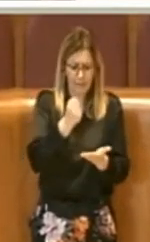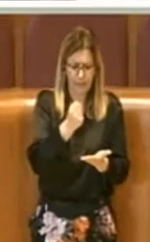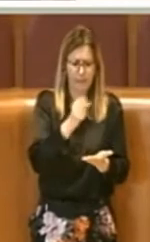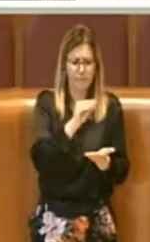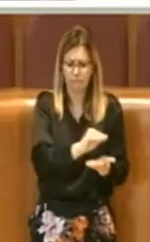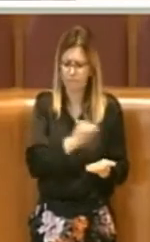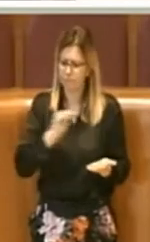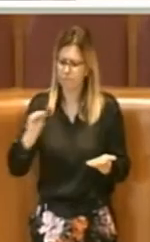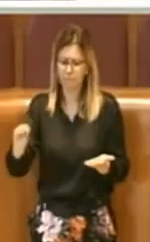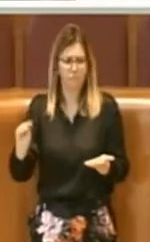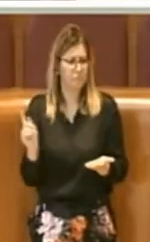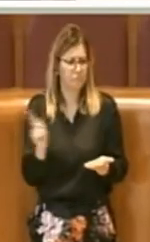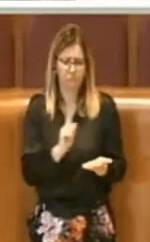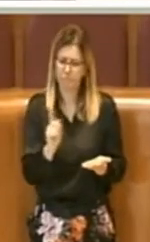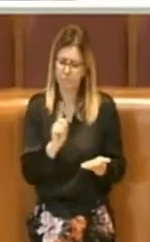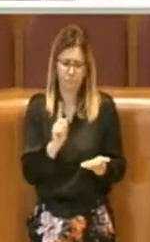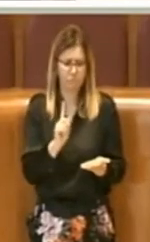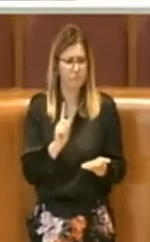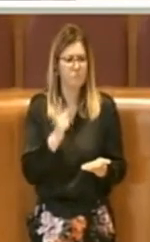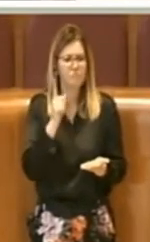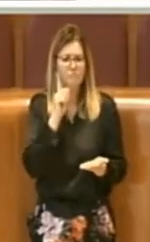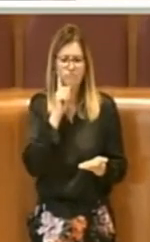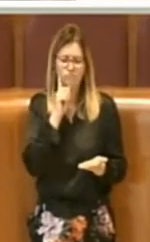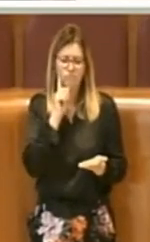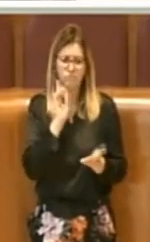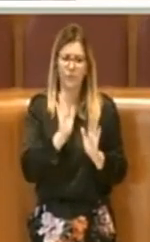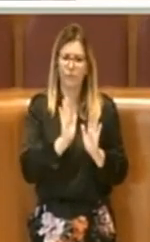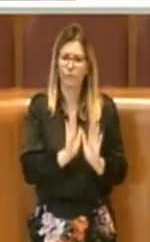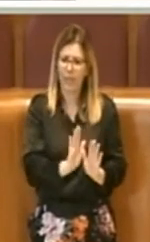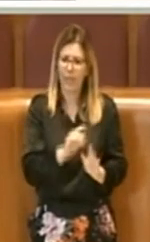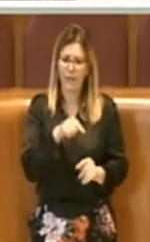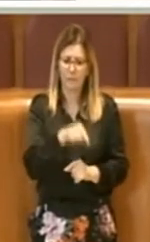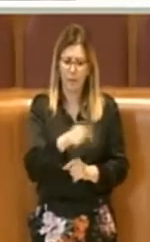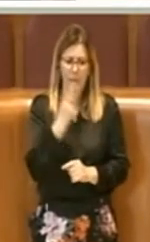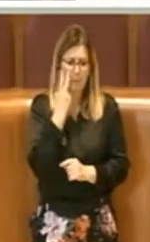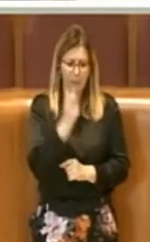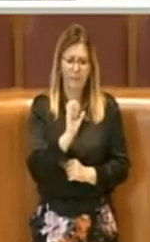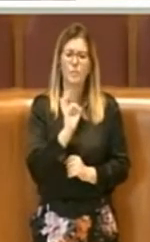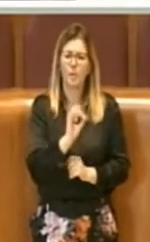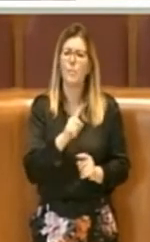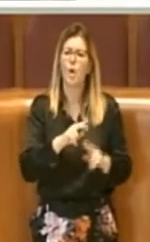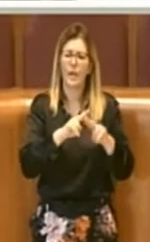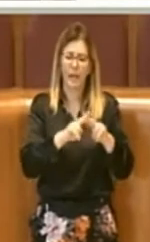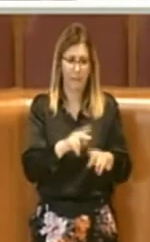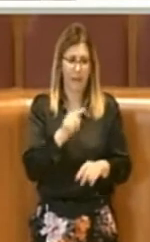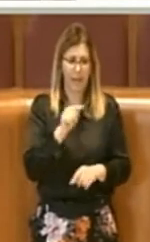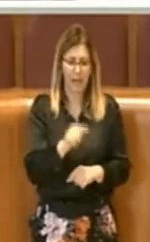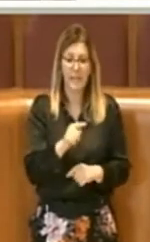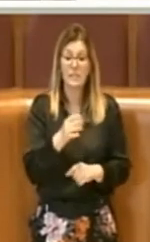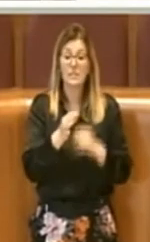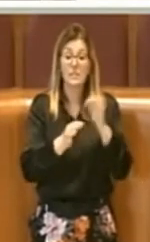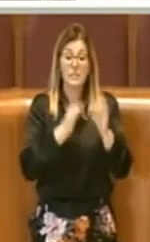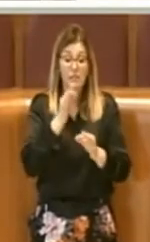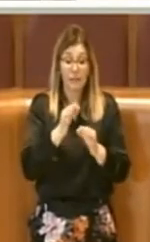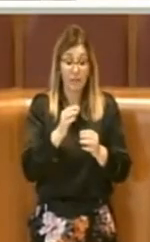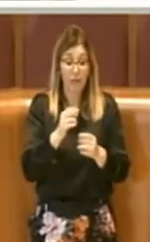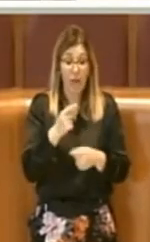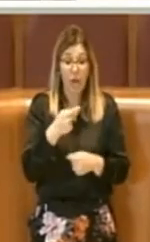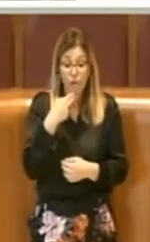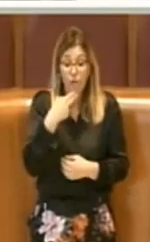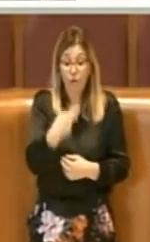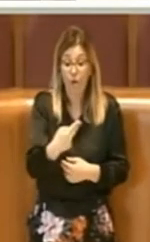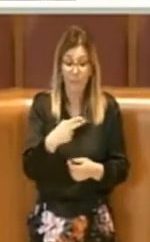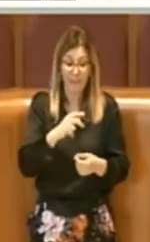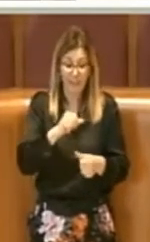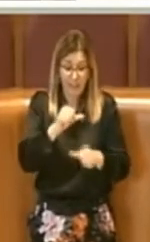erano stati previsti, quindi non chiamarla rimodulazione sarebbe addirittura